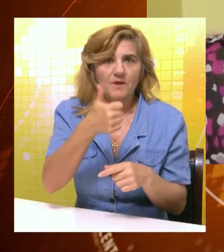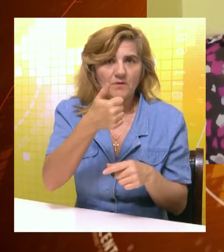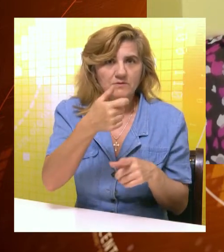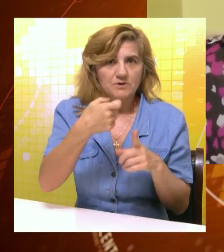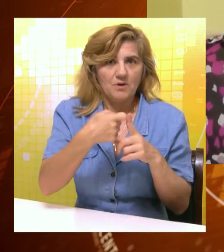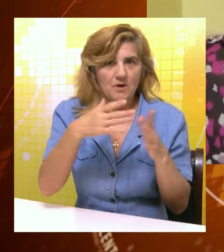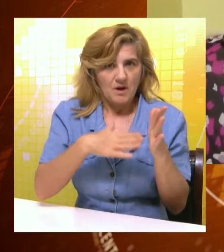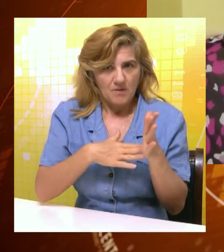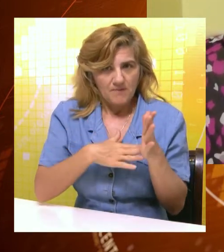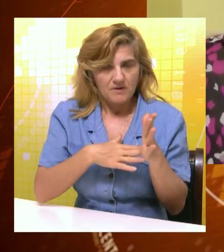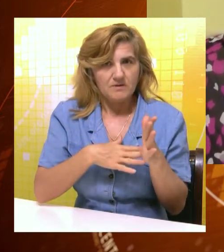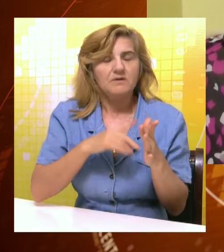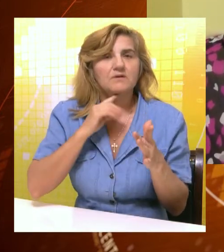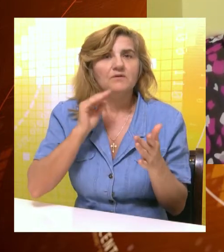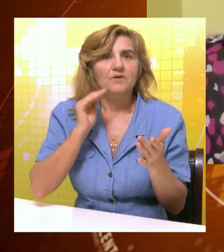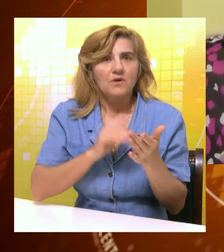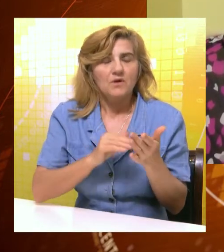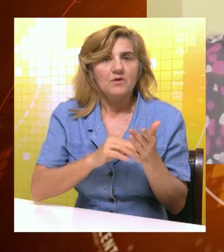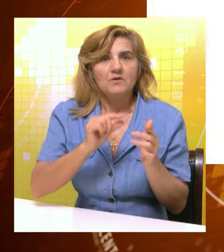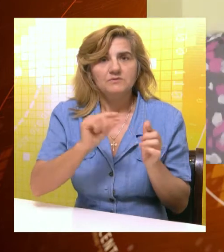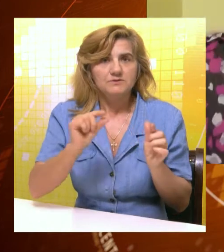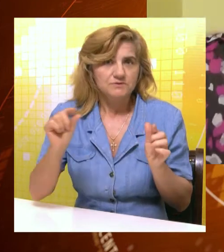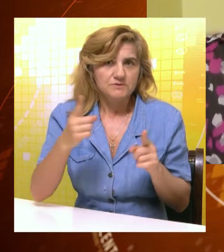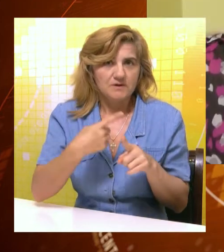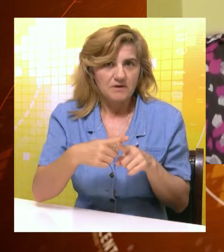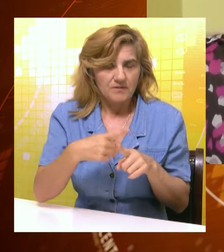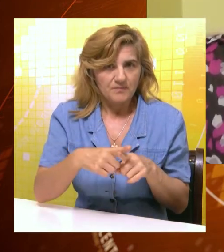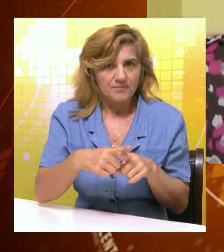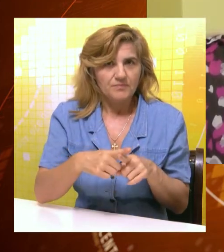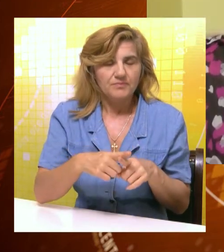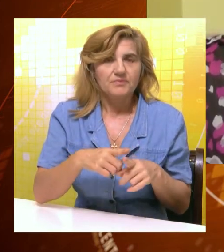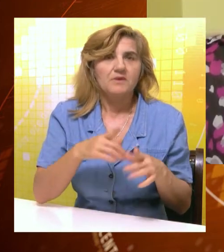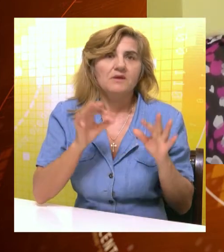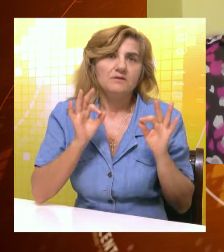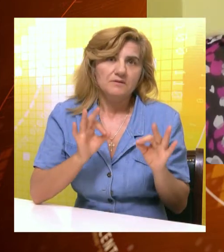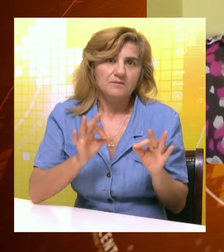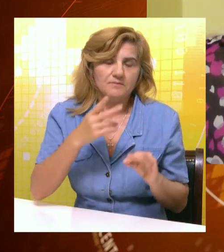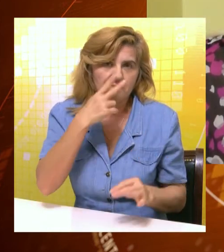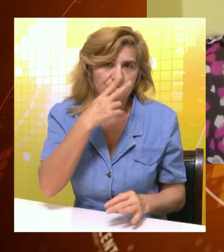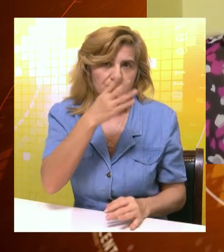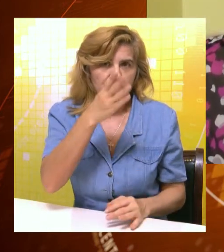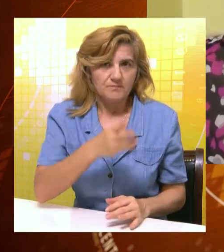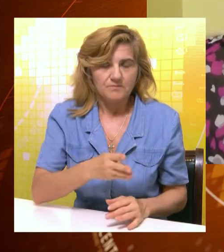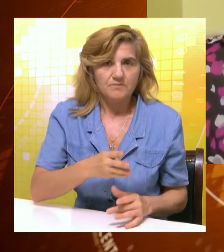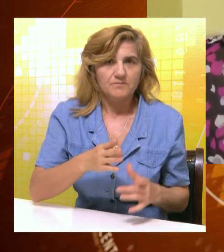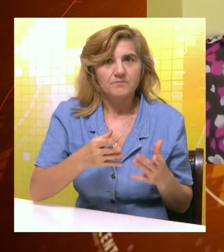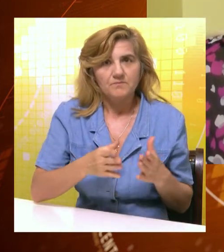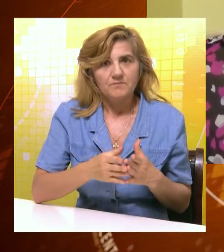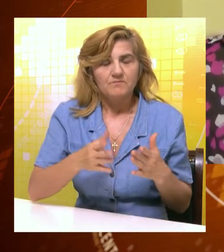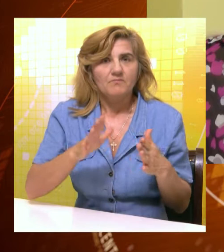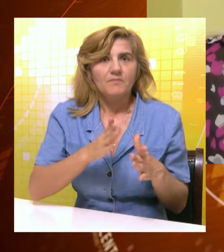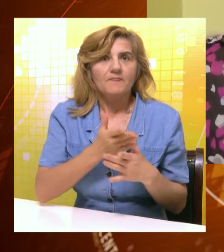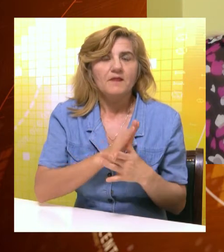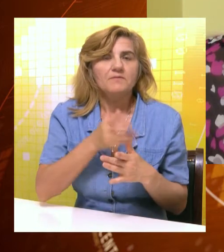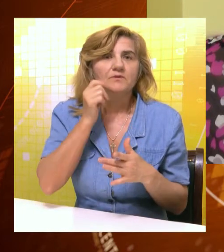šlepanje se naplaćaju uz određene pogodnosti i popuste. Pa situacija je takva da se zvanično, papirološki gledano,